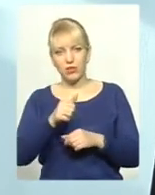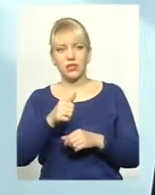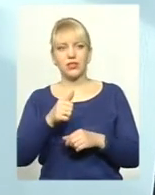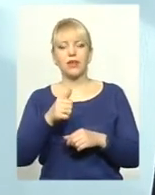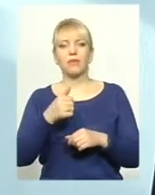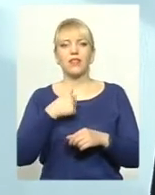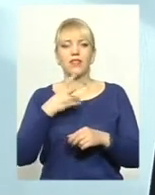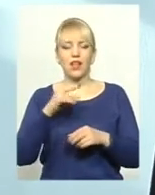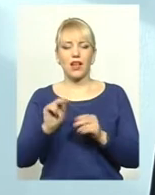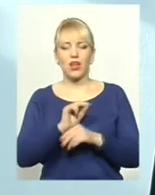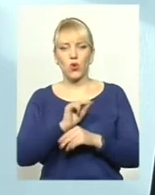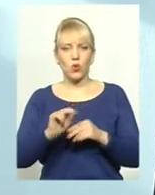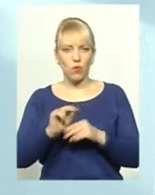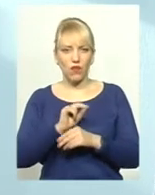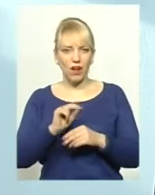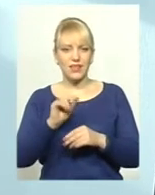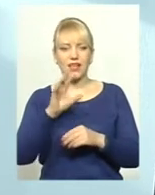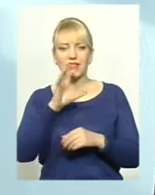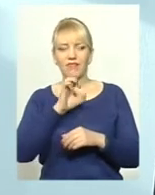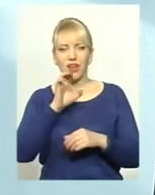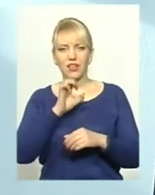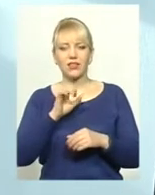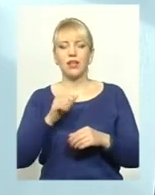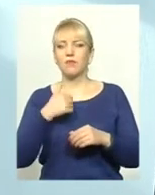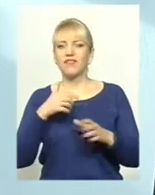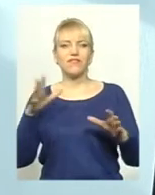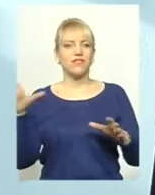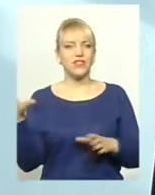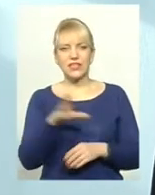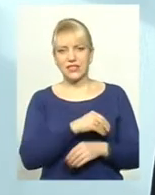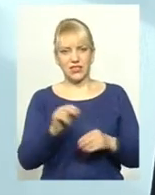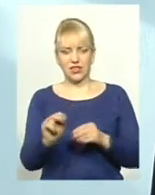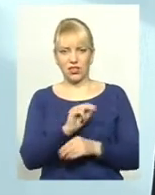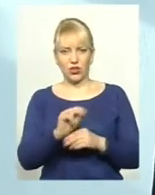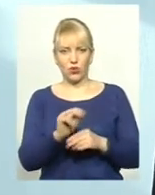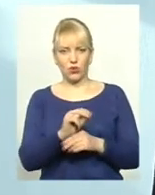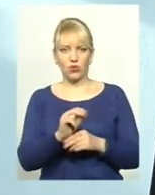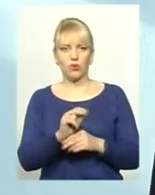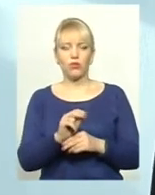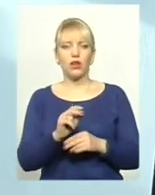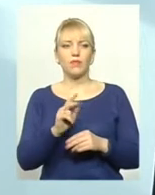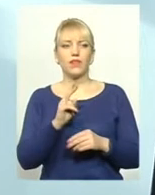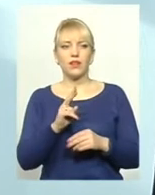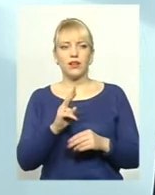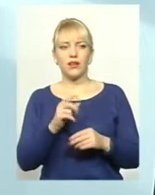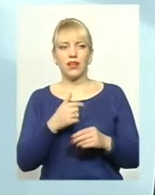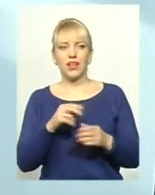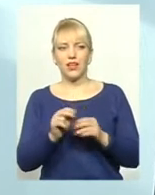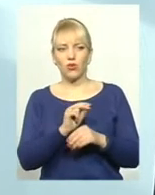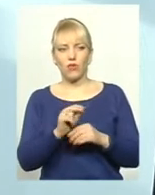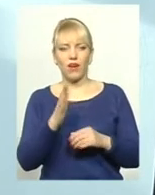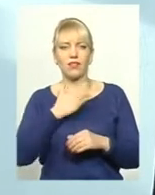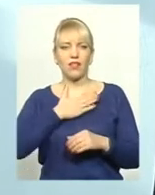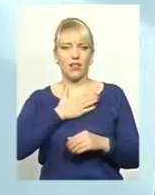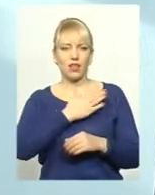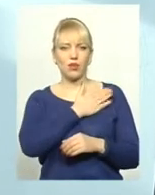тварин, незалежно, чи то під контролем мерії, чи то під контролем нашої організації, усі тварин, які потрапляють до притулку, лікування повністю лежить на